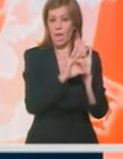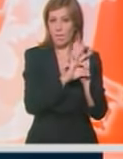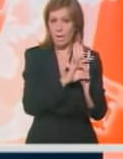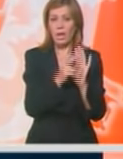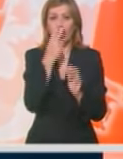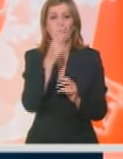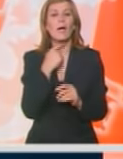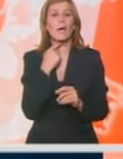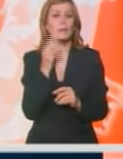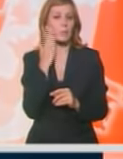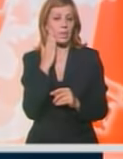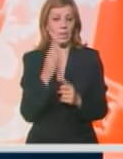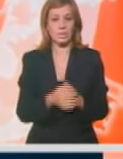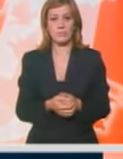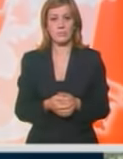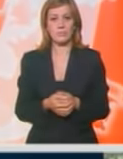Gledamo prijelog glasa Amerike.